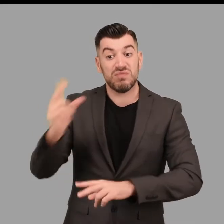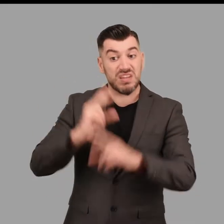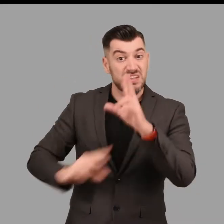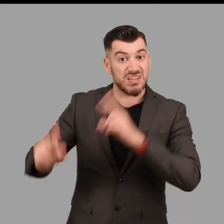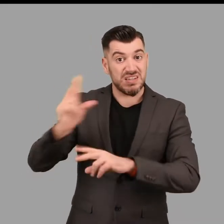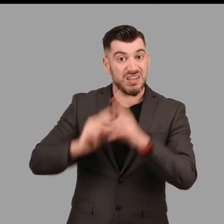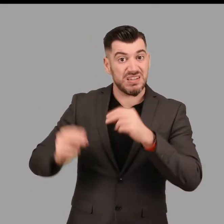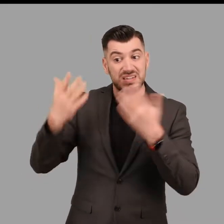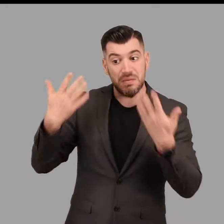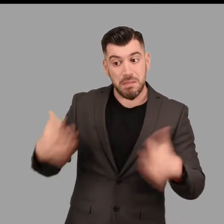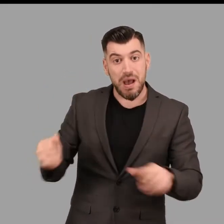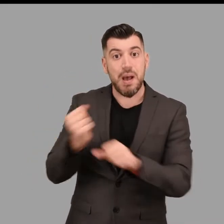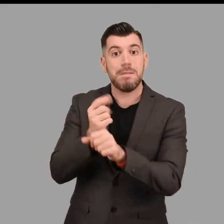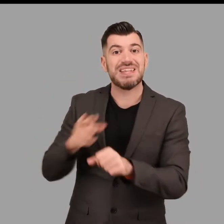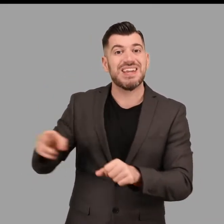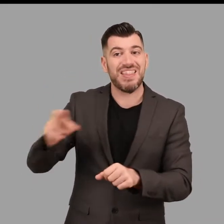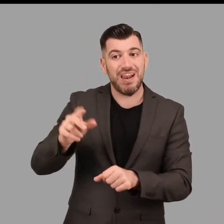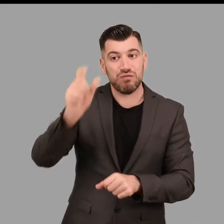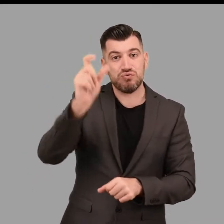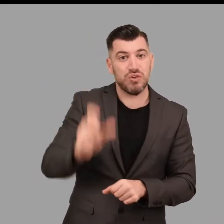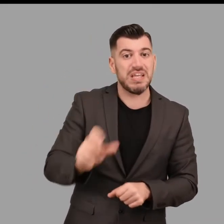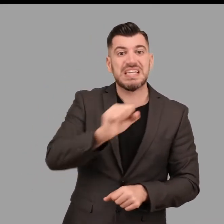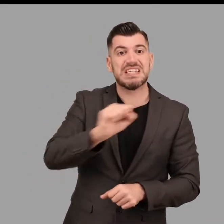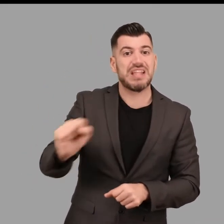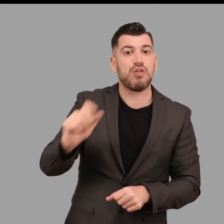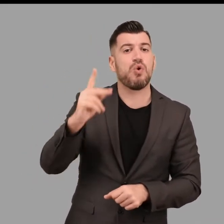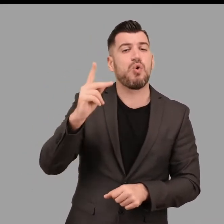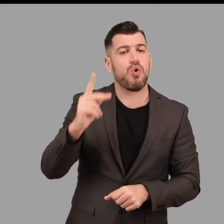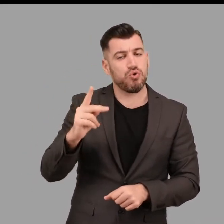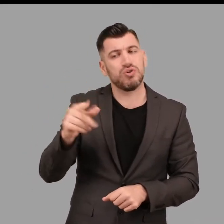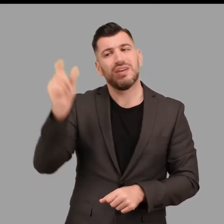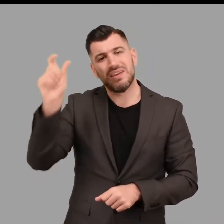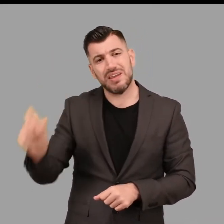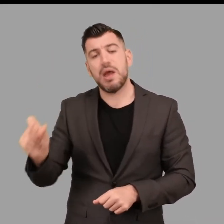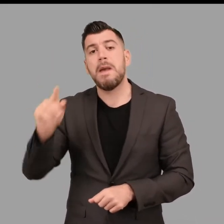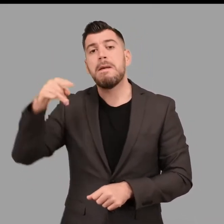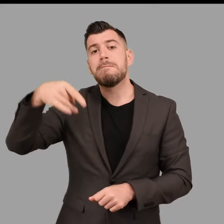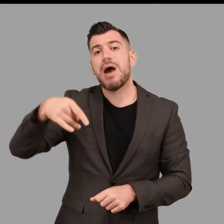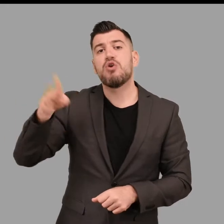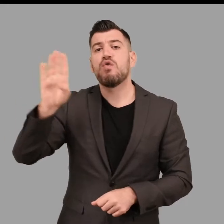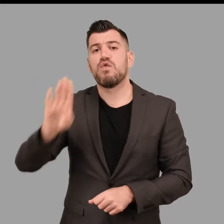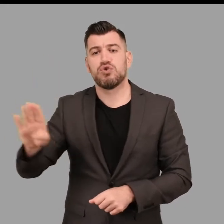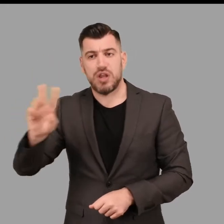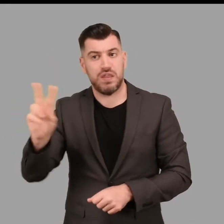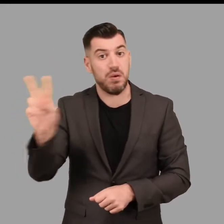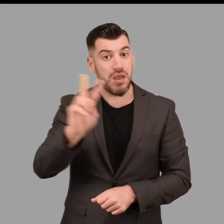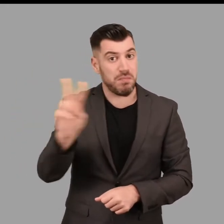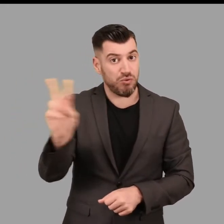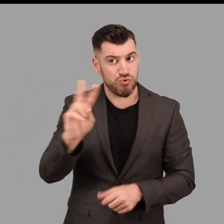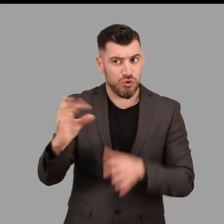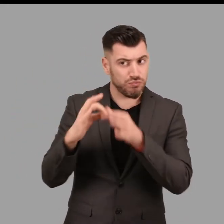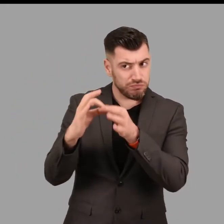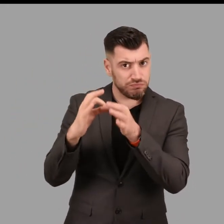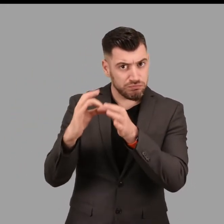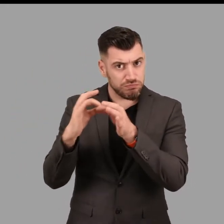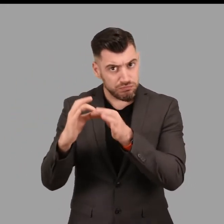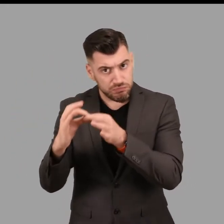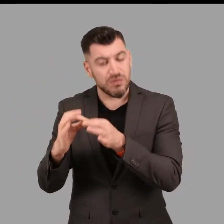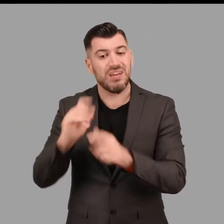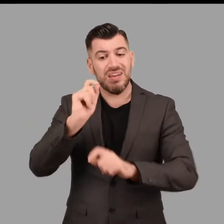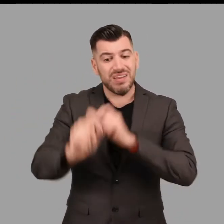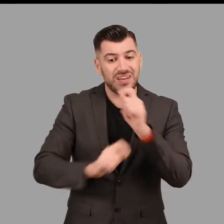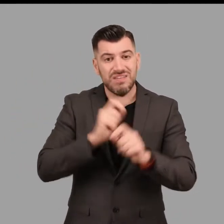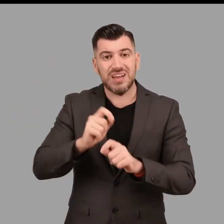προηγηθεί με τους συναδέλφους Στάθη Γκότση και τον αείμνη στο πια, πάνω βοσνίδη, με τους οποίους είχαμε ακολουθήσει την απτική διαδρομή που